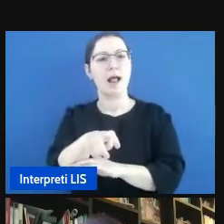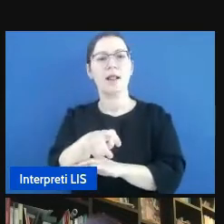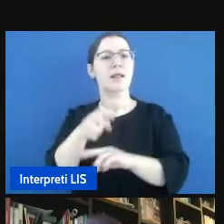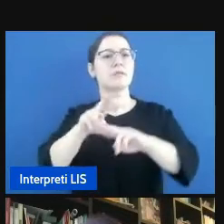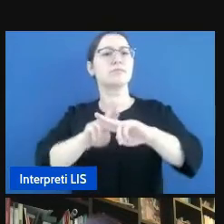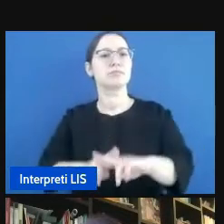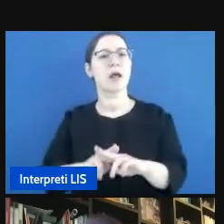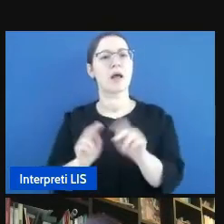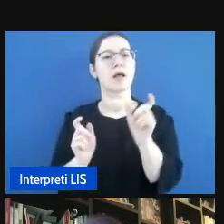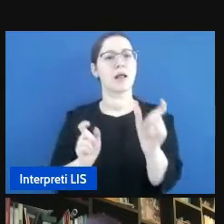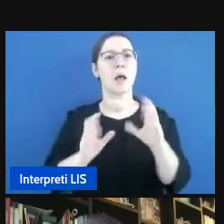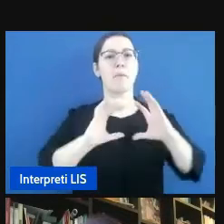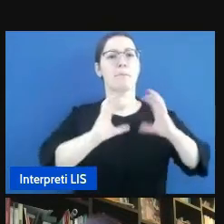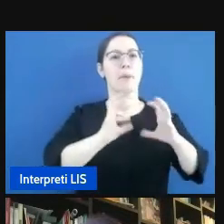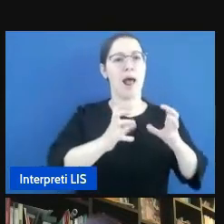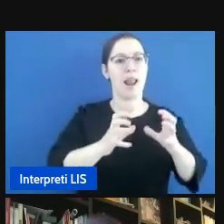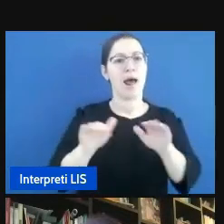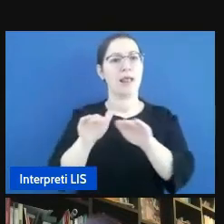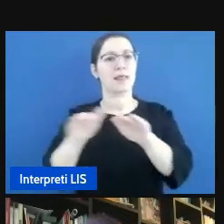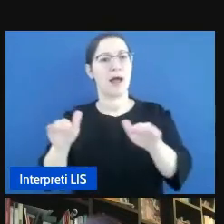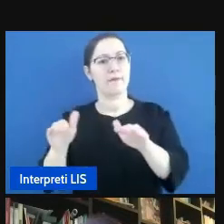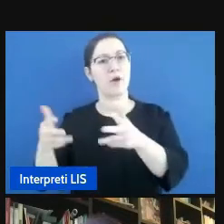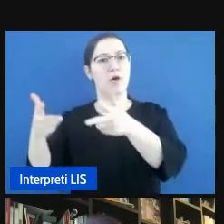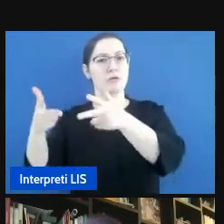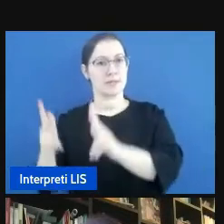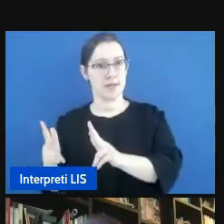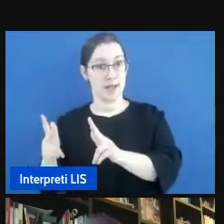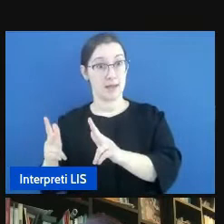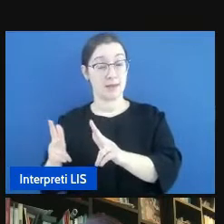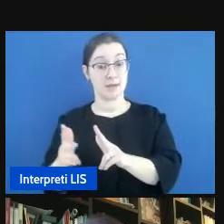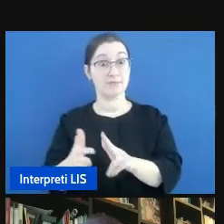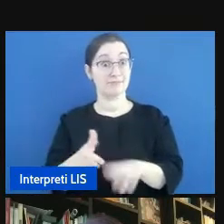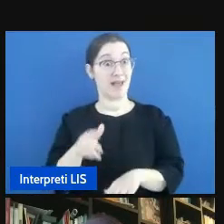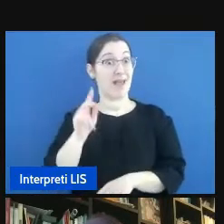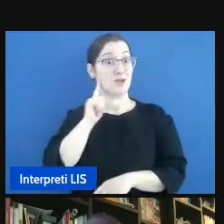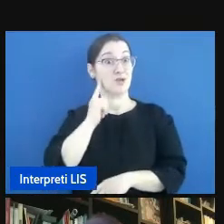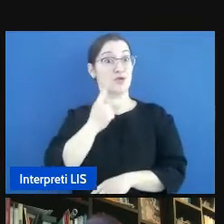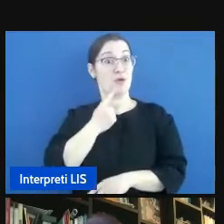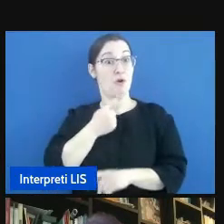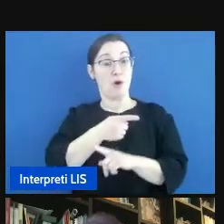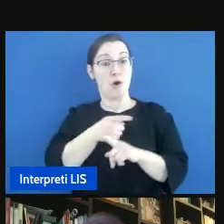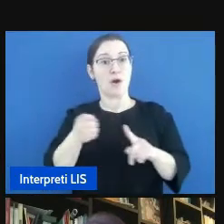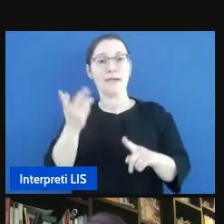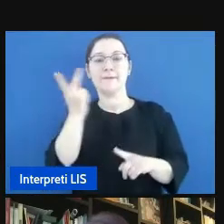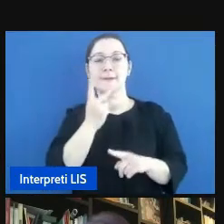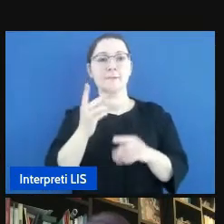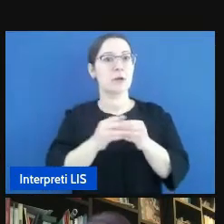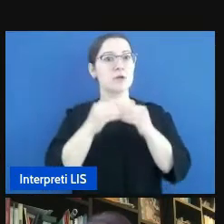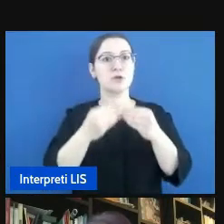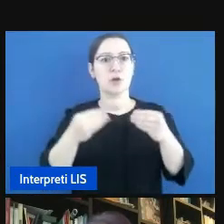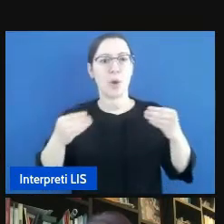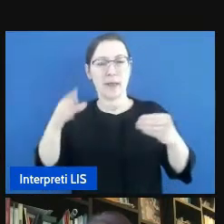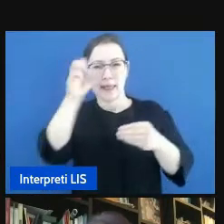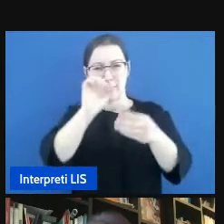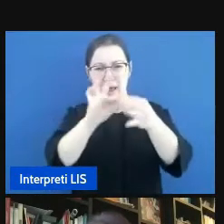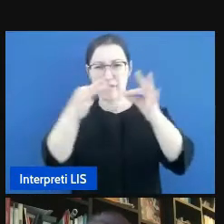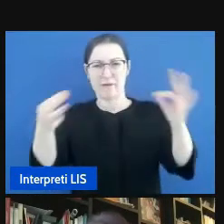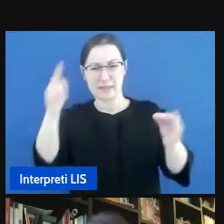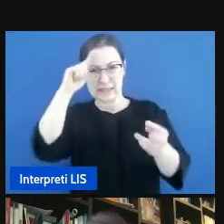sedia. I sordi non avendo molti strumenti per interpretare la frase